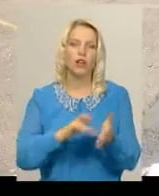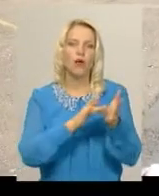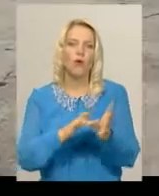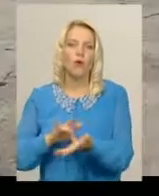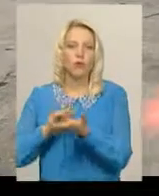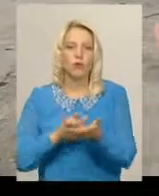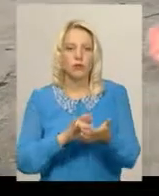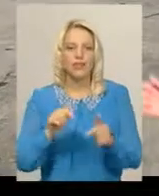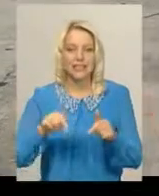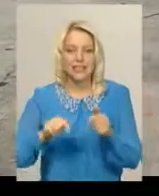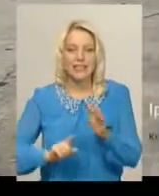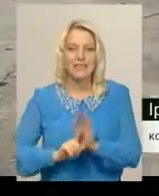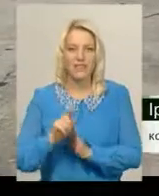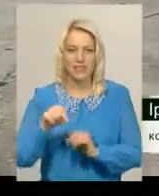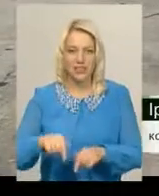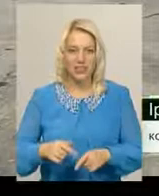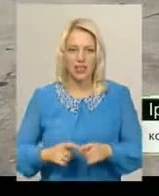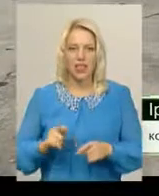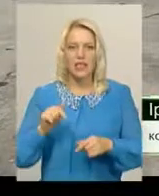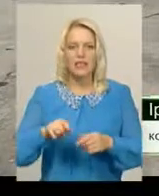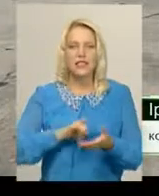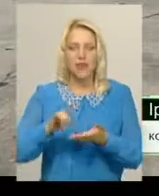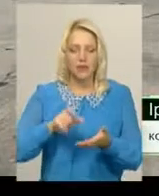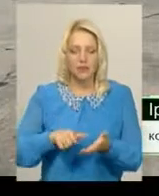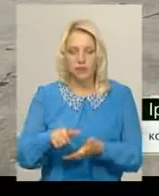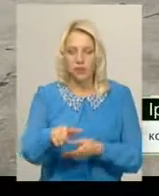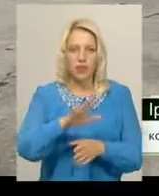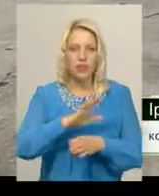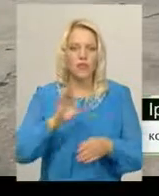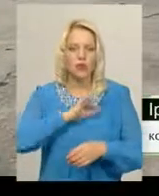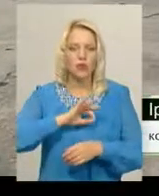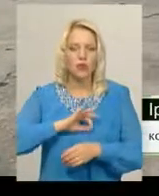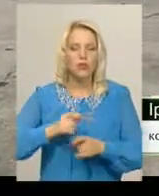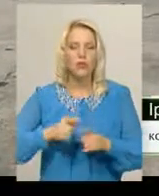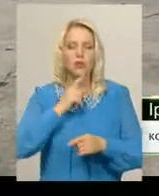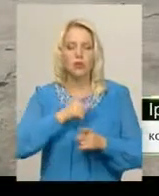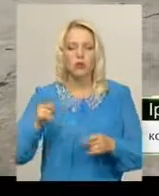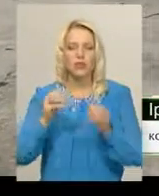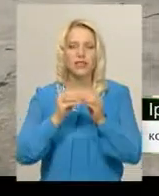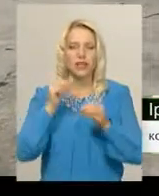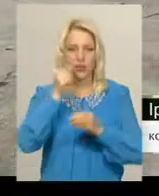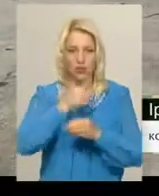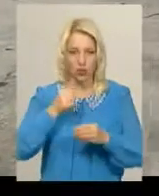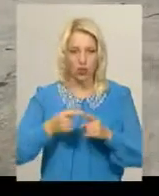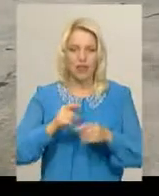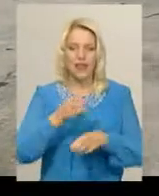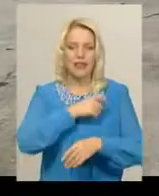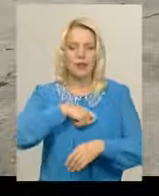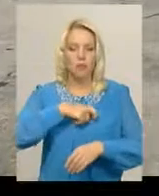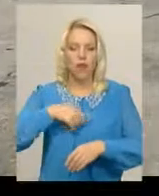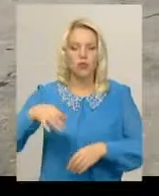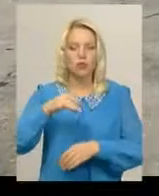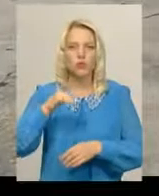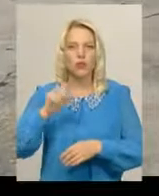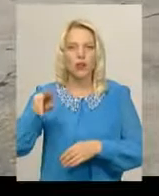звідси. Ось ця злітно-посадкова смуга не використовувалась впродовж 10 років. Під час останній сесії депутати обласної ради виділили 198